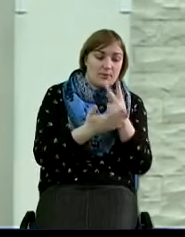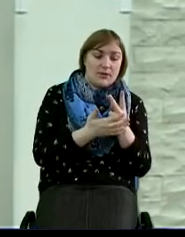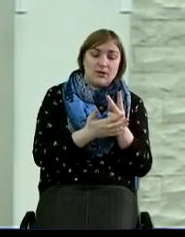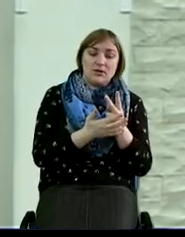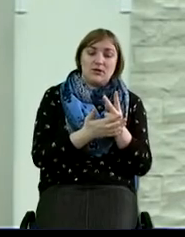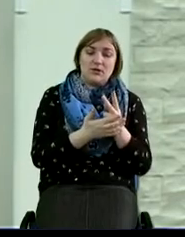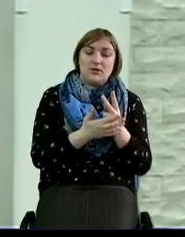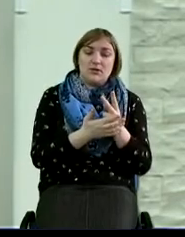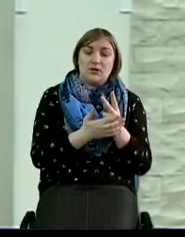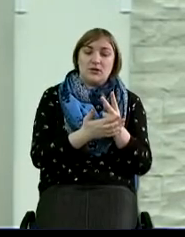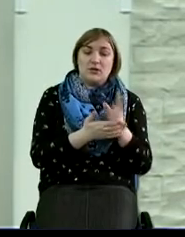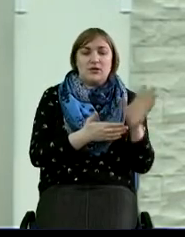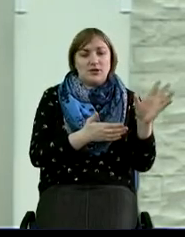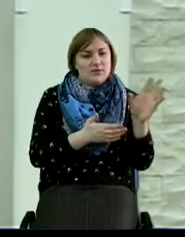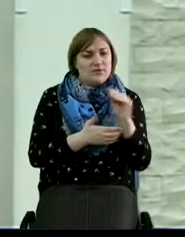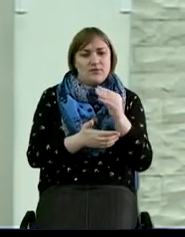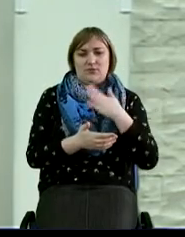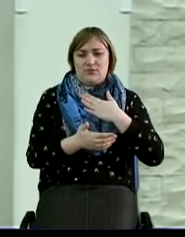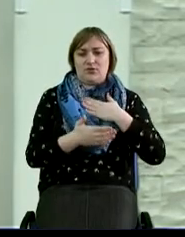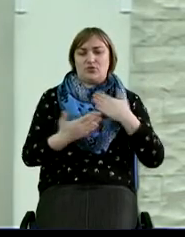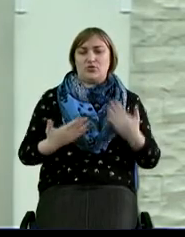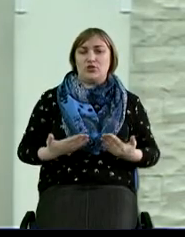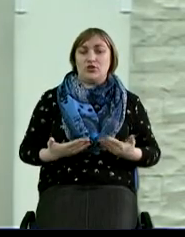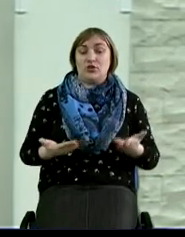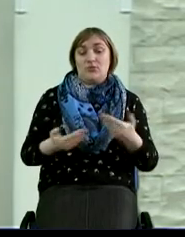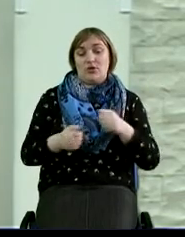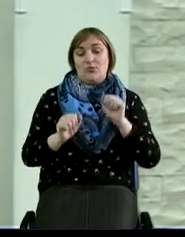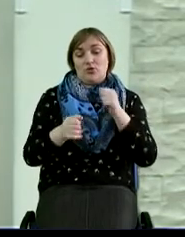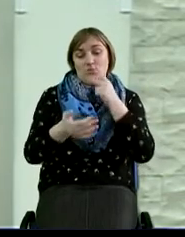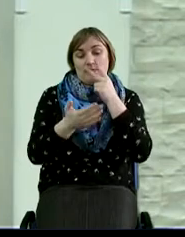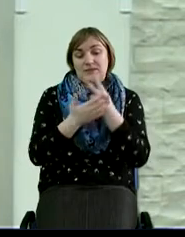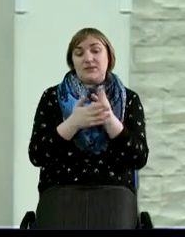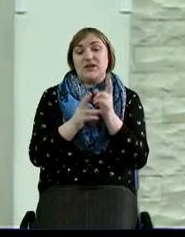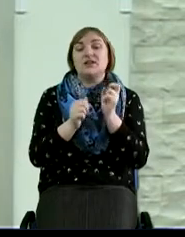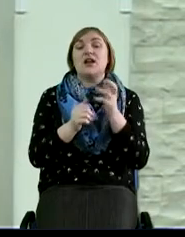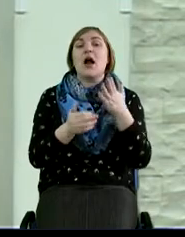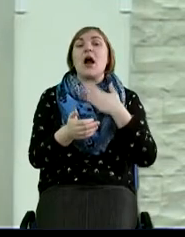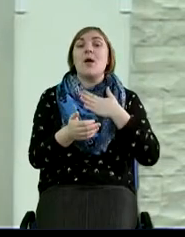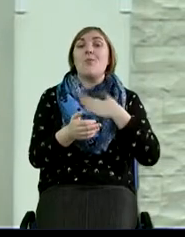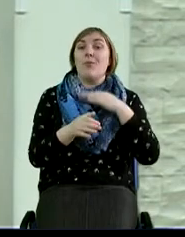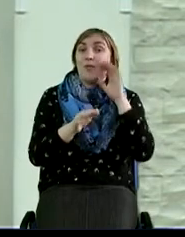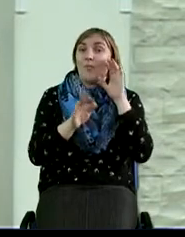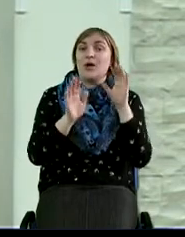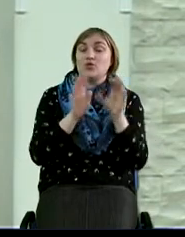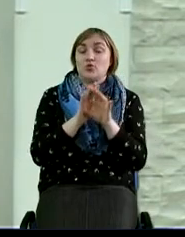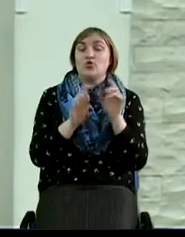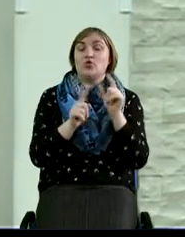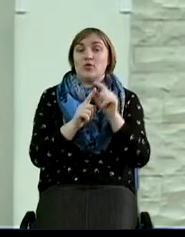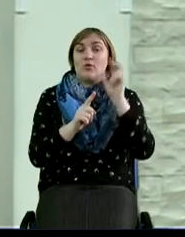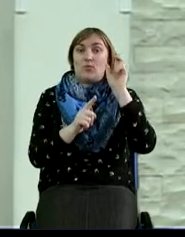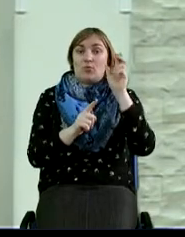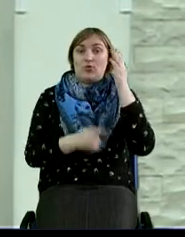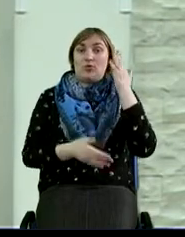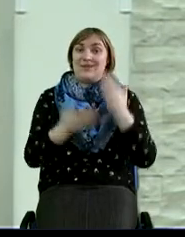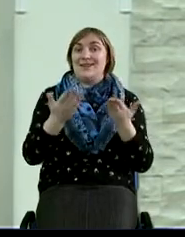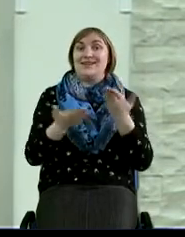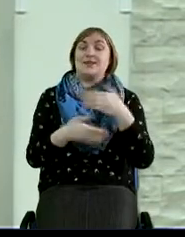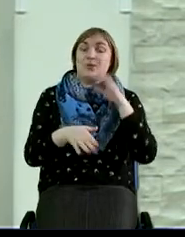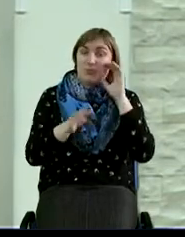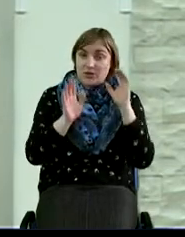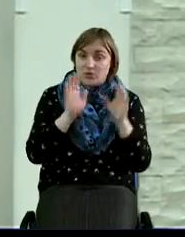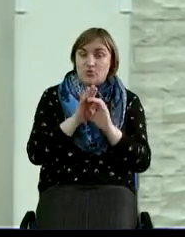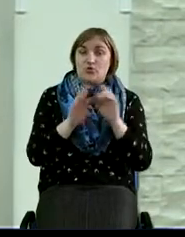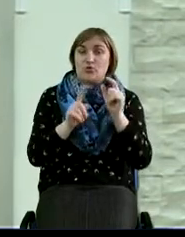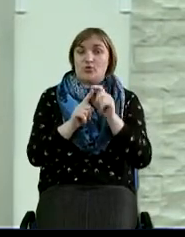нашу с вами жизнь. Мы можем посмотреть на то, как мы с вами послушны Слову Божьему. И если мы послушны